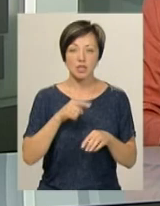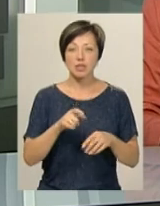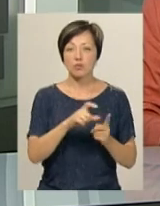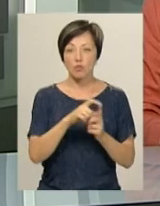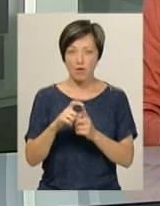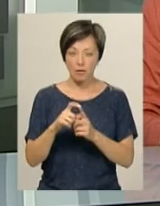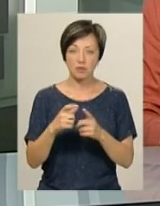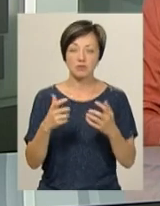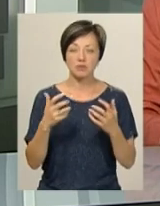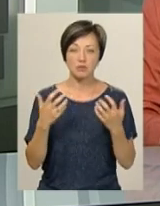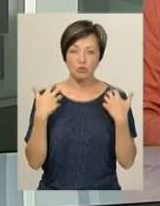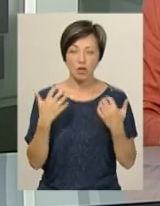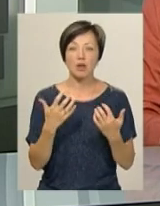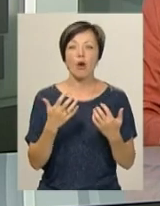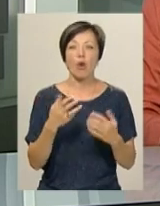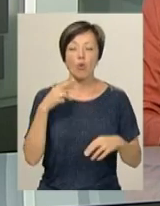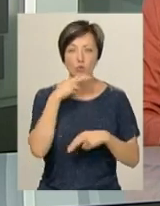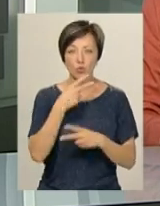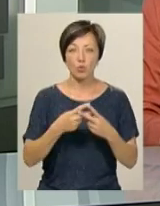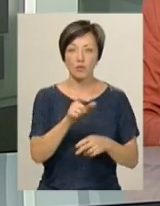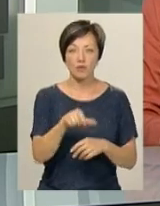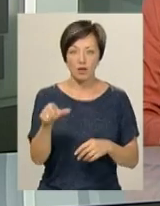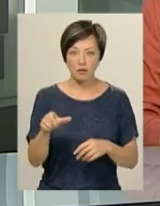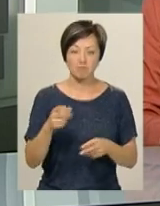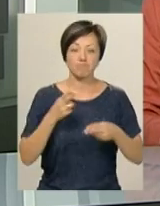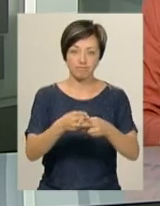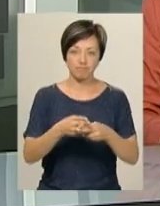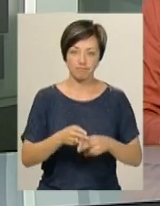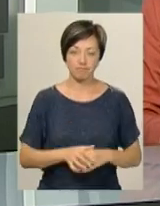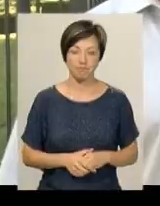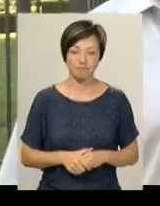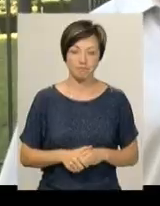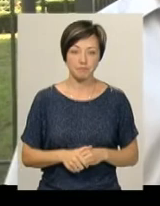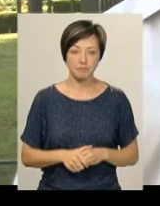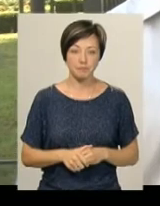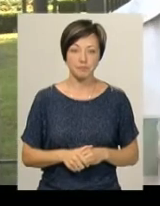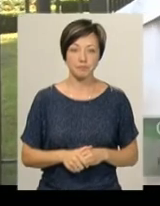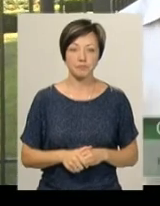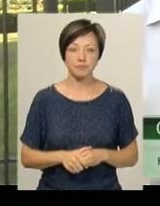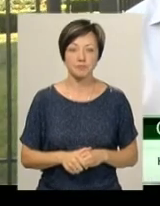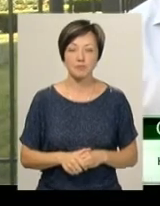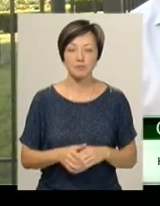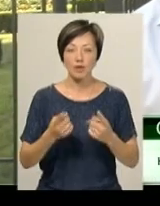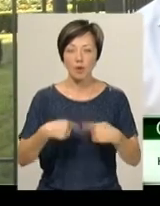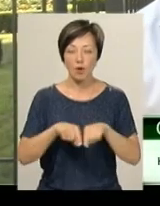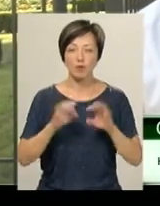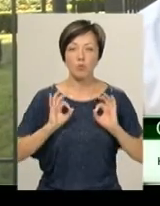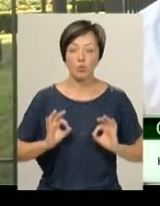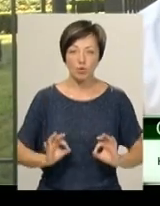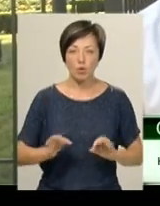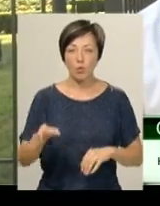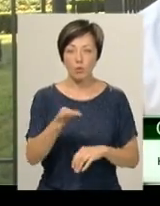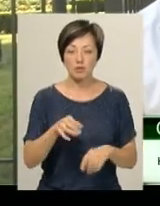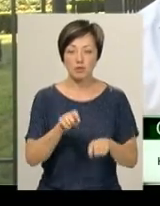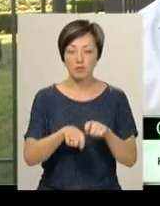Олександра Щербатюка, отруєння ув'язаних вдалося попередити. Органами прокуратури області і залученням відповідних фахівців